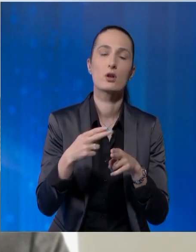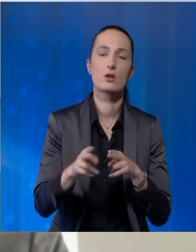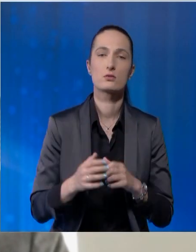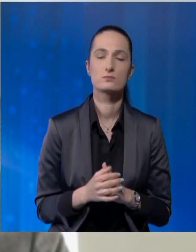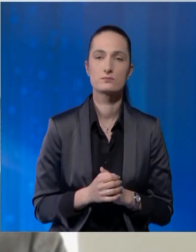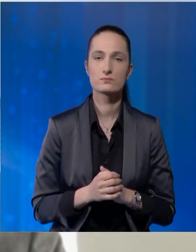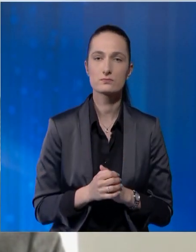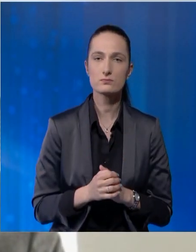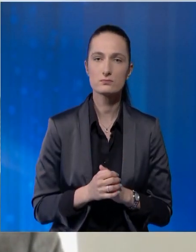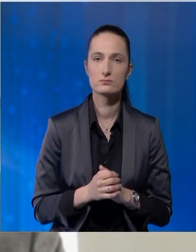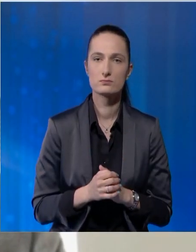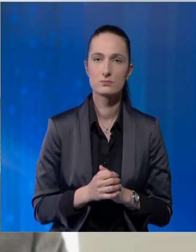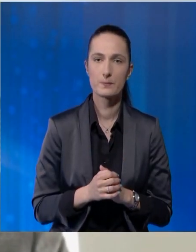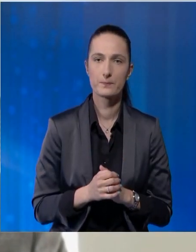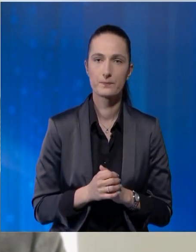optimale regjene.